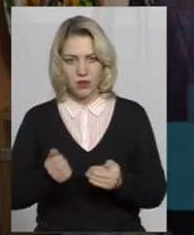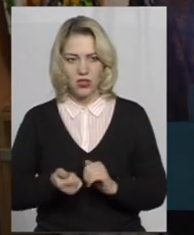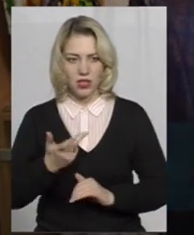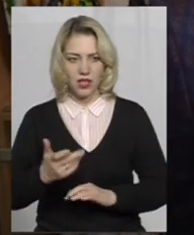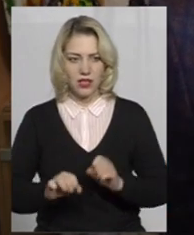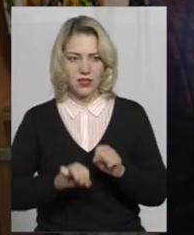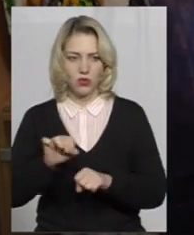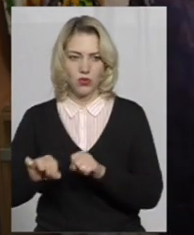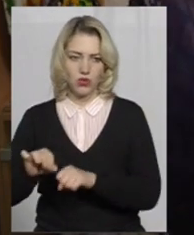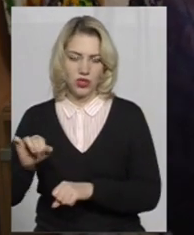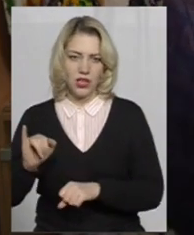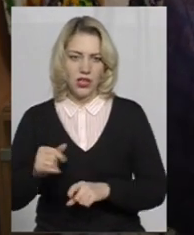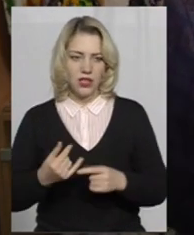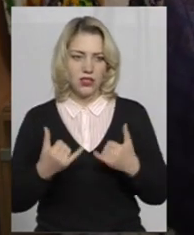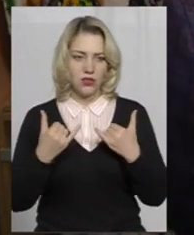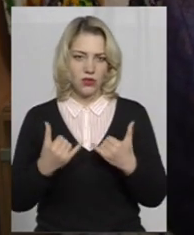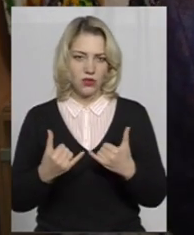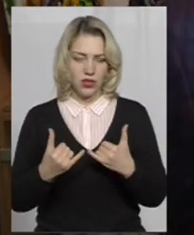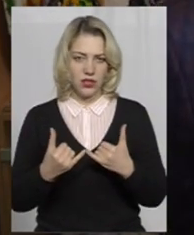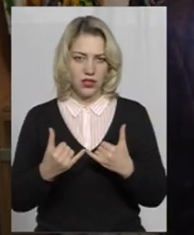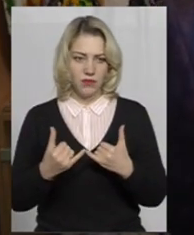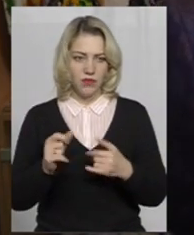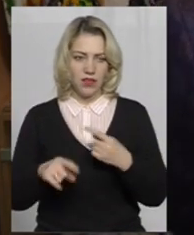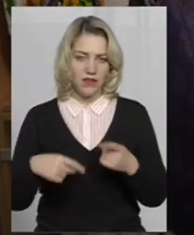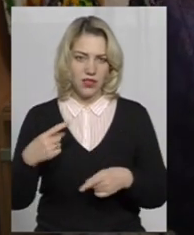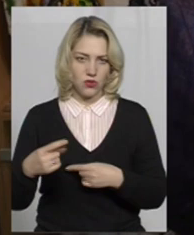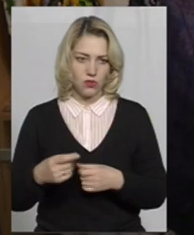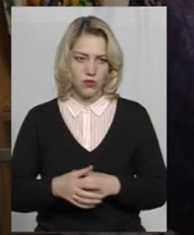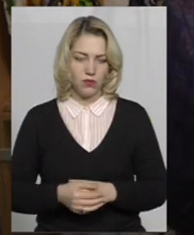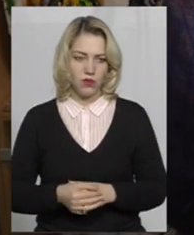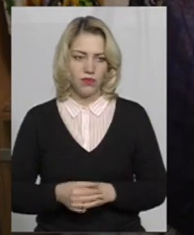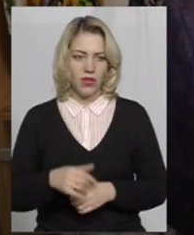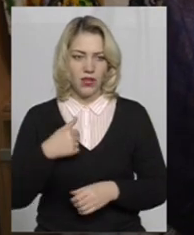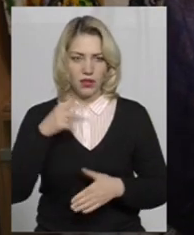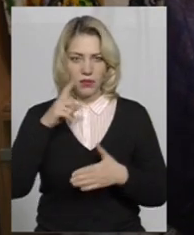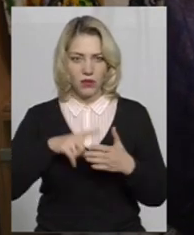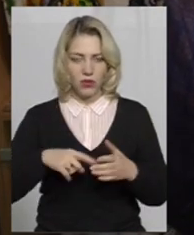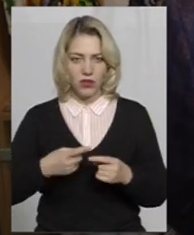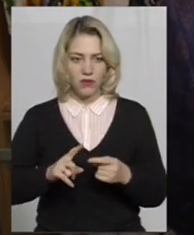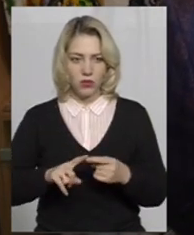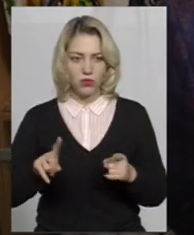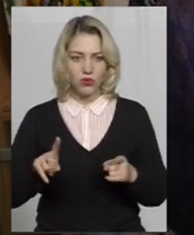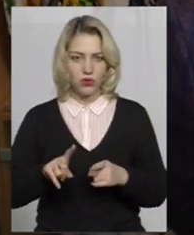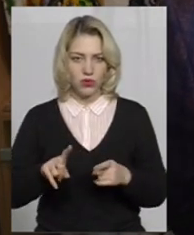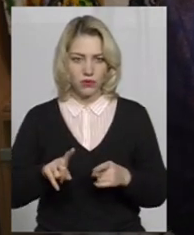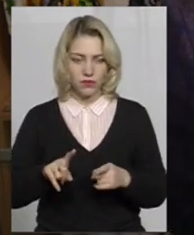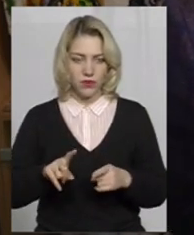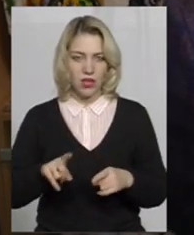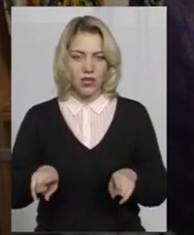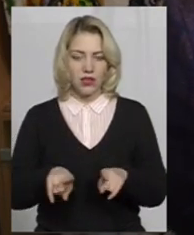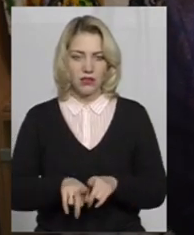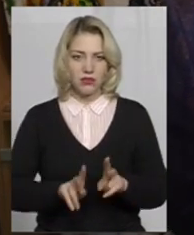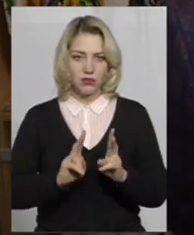правопорушень і сьогодні, і в наступному. Я переконаний в тому, що такі